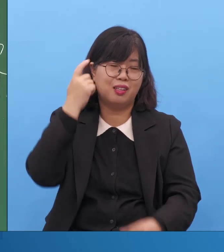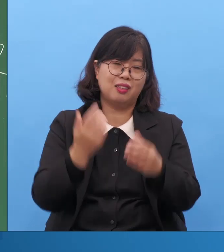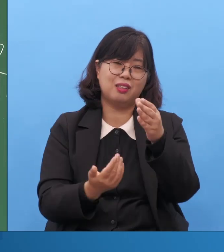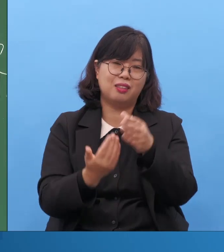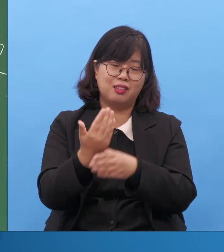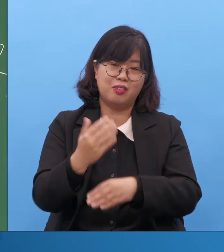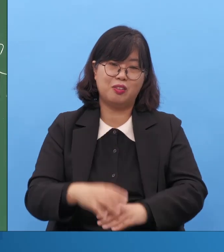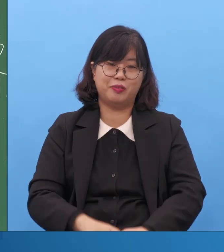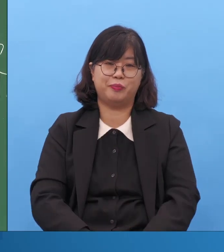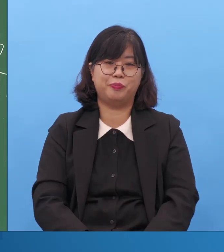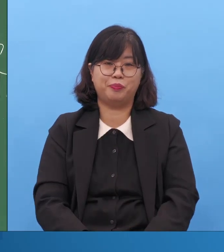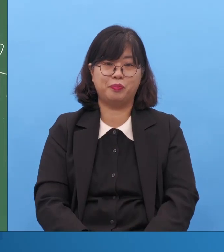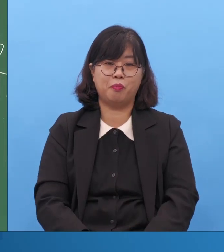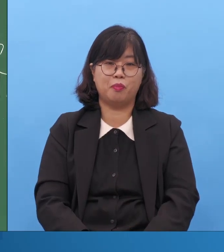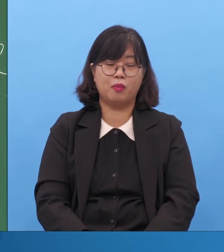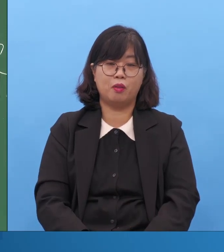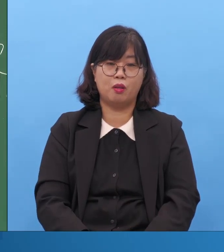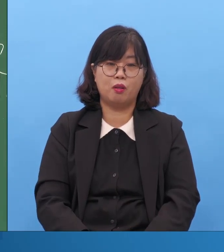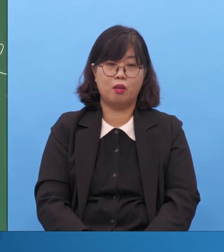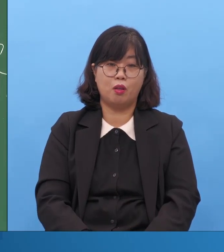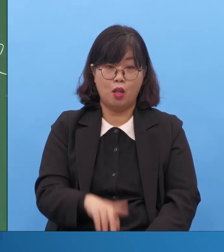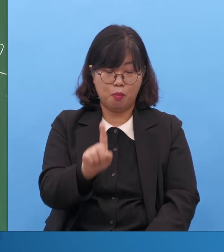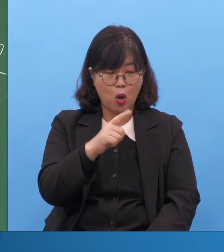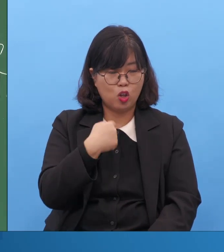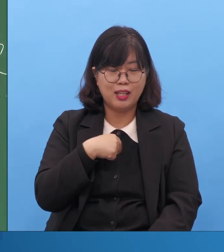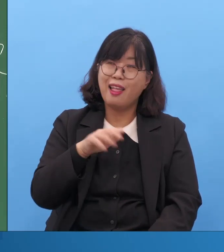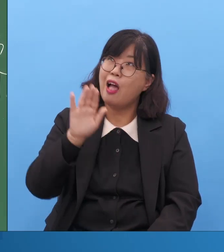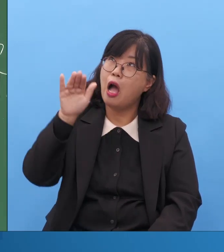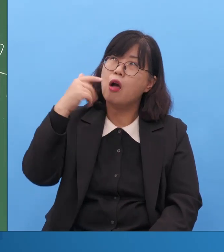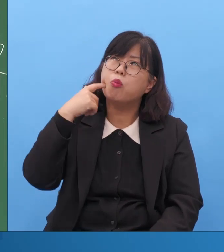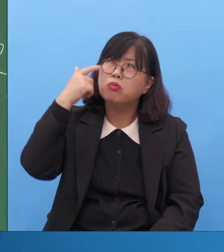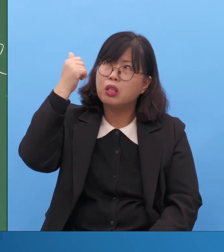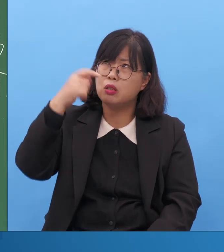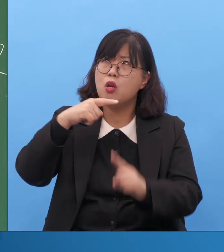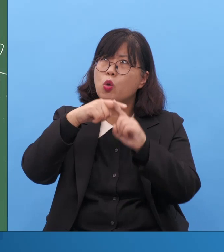교회는 그렇게 되지 않습니다. 그렇게 생각하는 게 문제입니다.